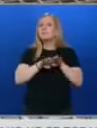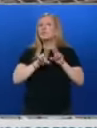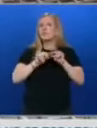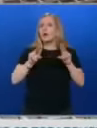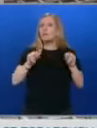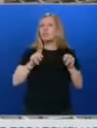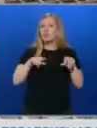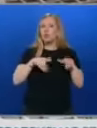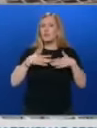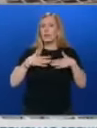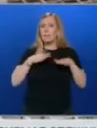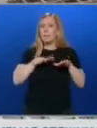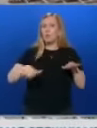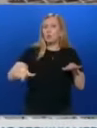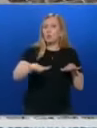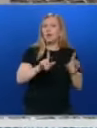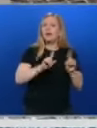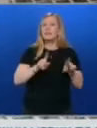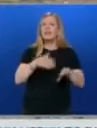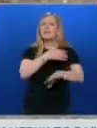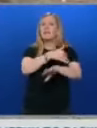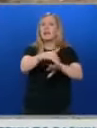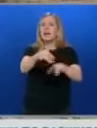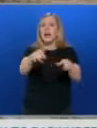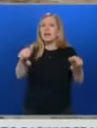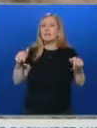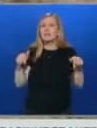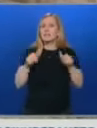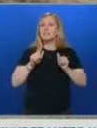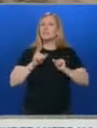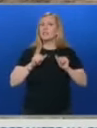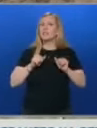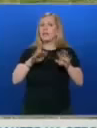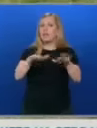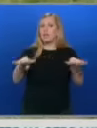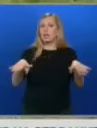поземляният имот не попада в границите на защитените територии.